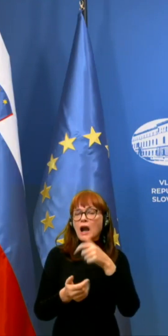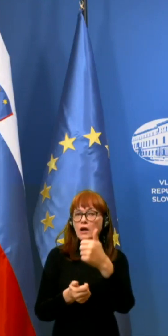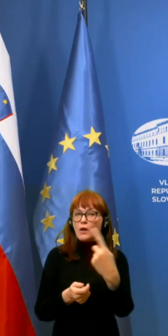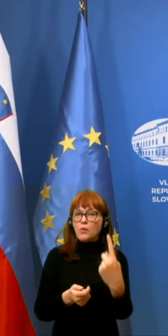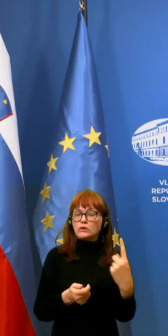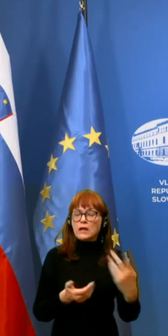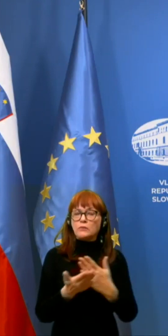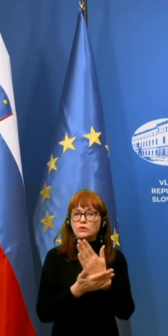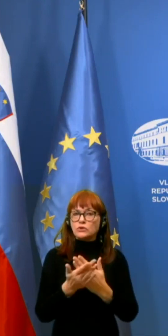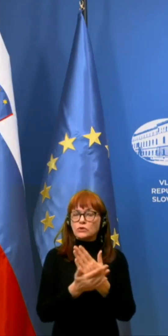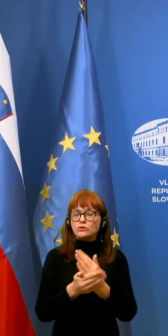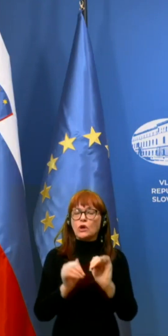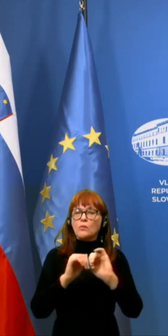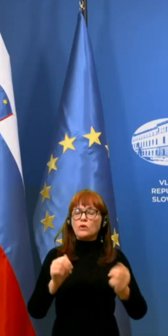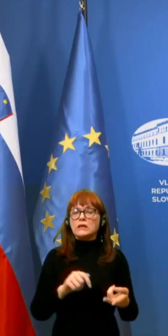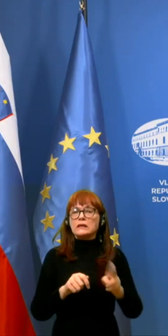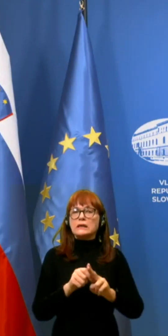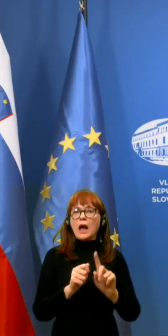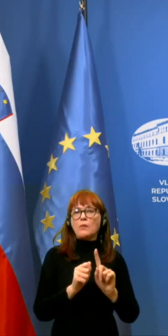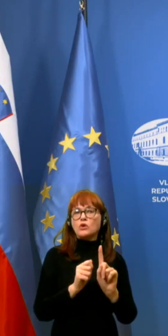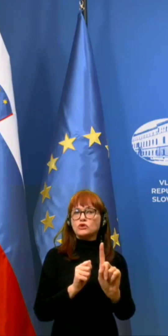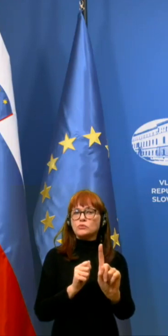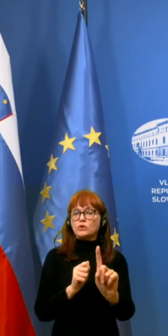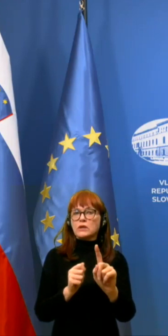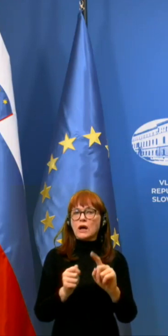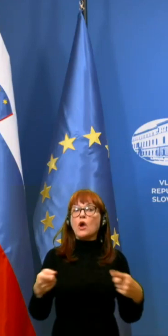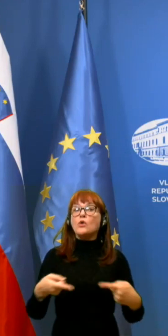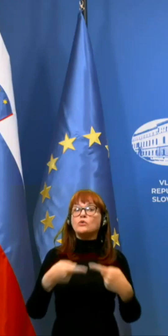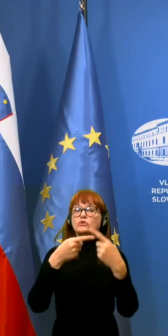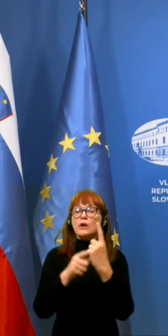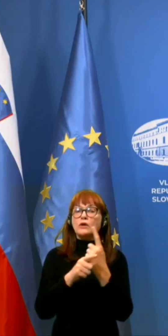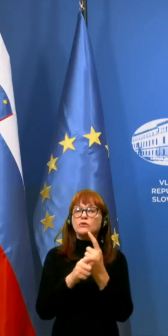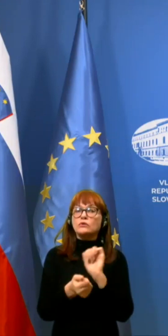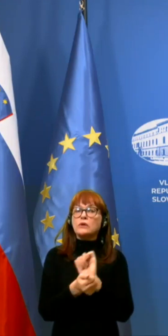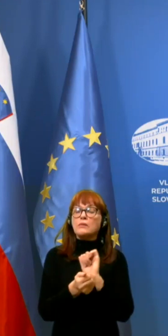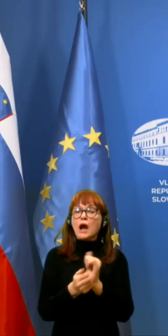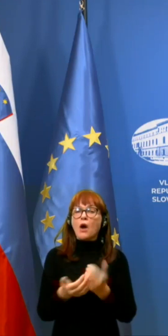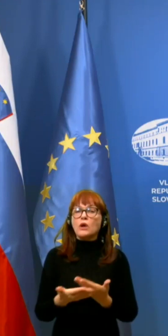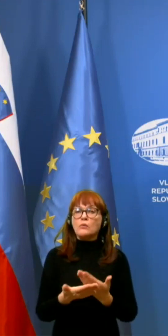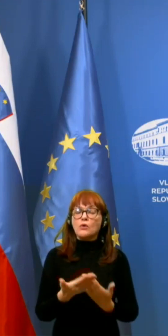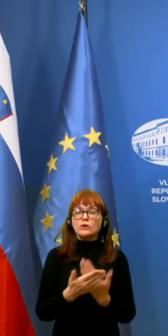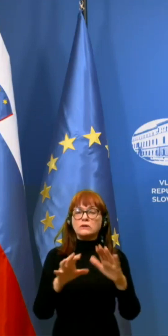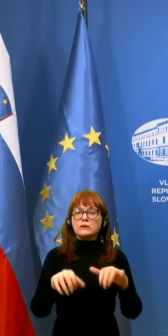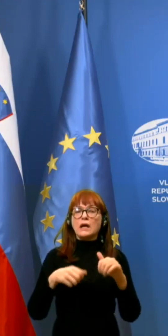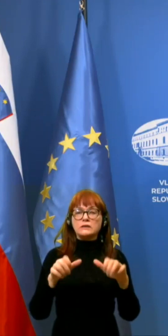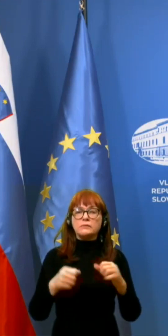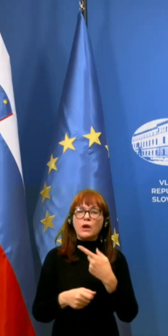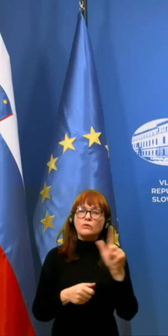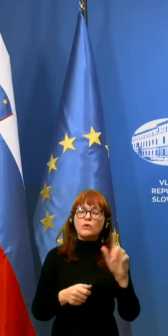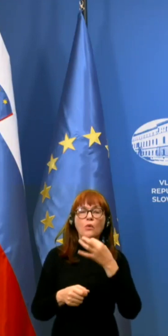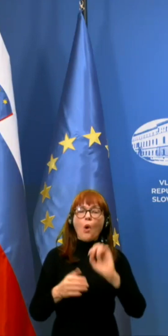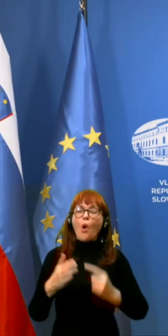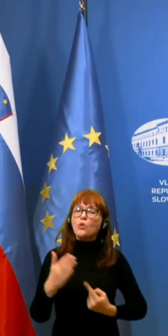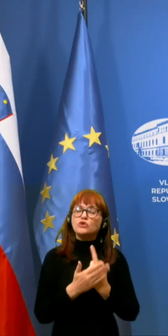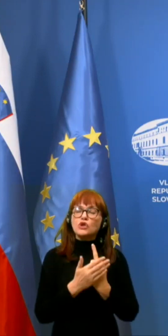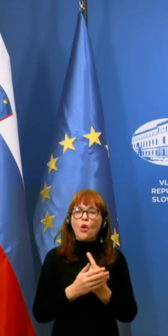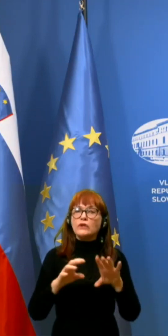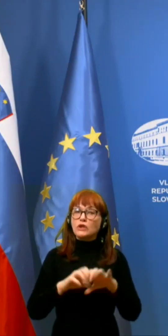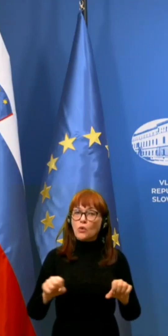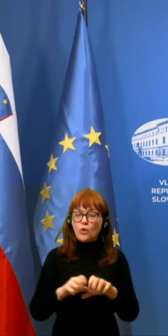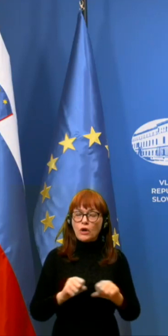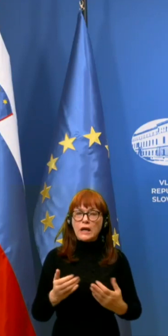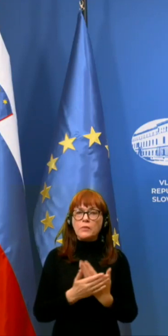najbolj izpostavljenih. Uzpostavlena pa je tudi pravna podlaga za sprem drugih bolji učinkovitih okrepov